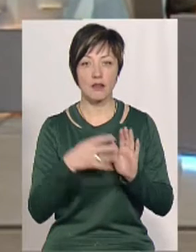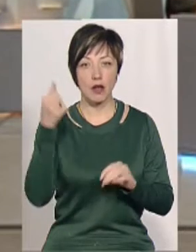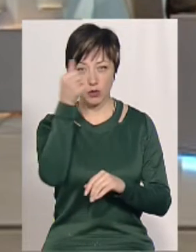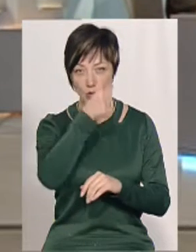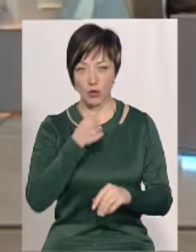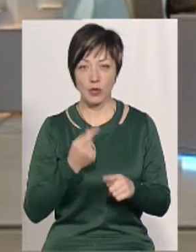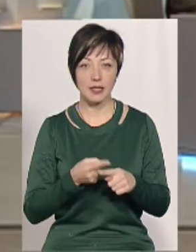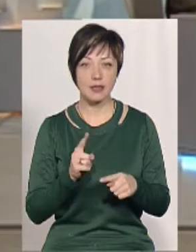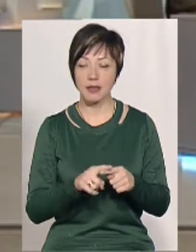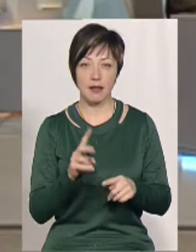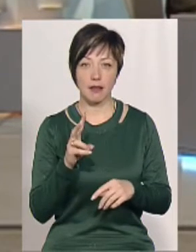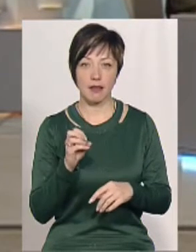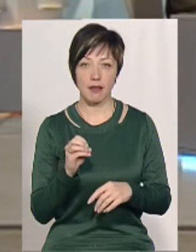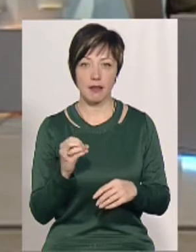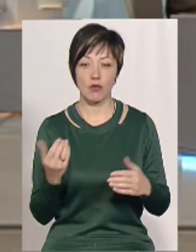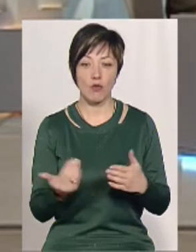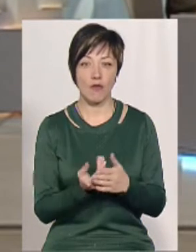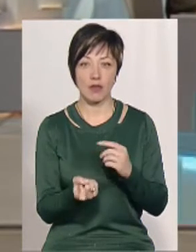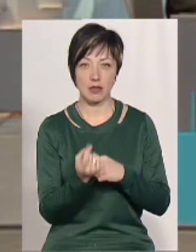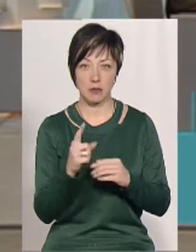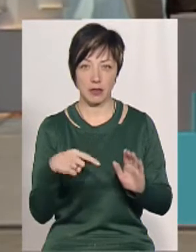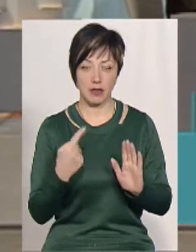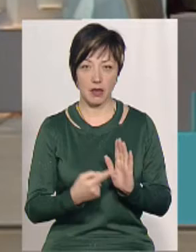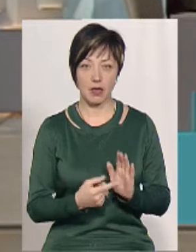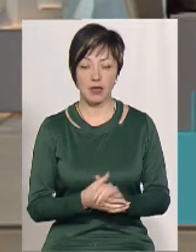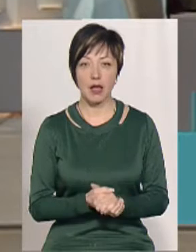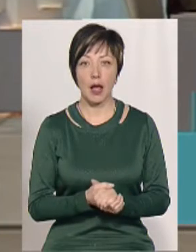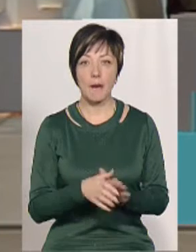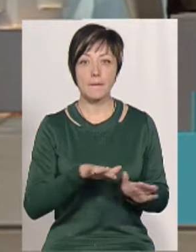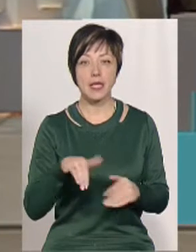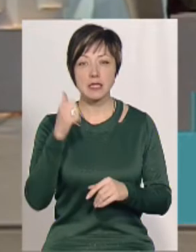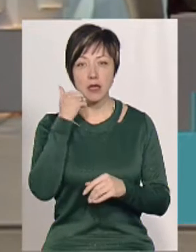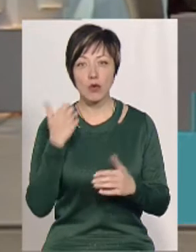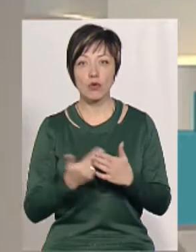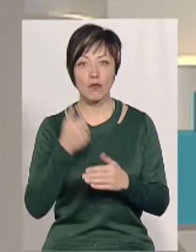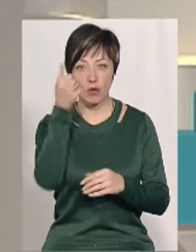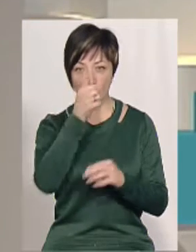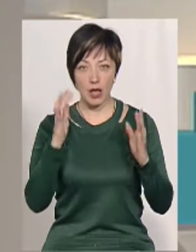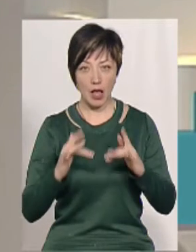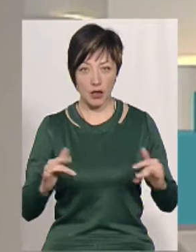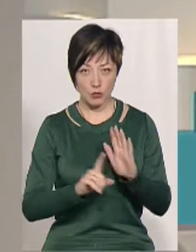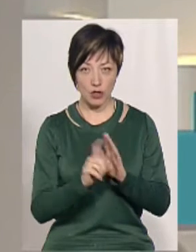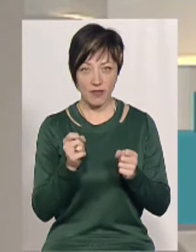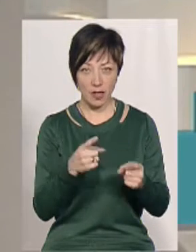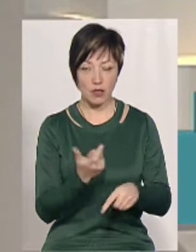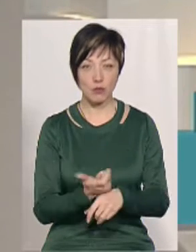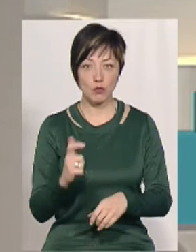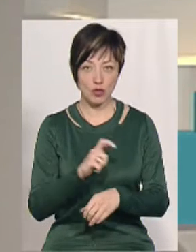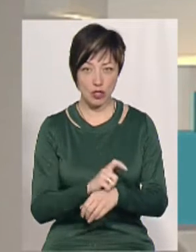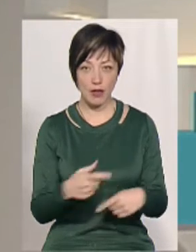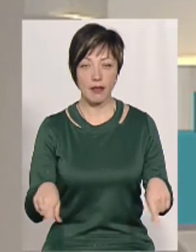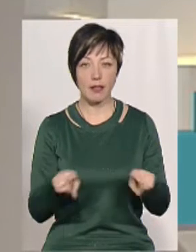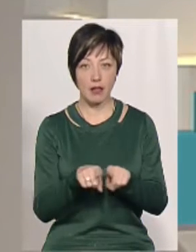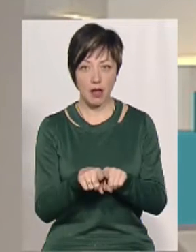Щоб ви знали так, що це не внову виникше питання. А от після Старого Нового року ялинок почали викидати більше.